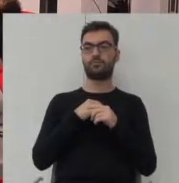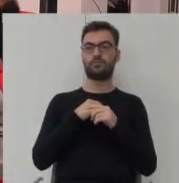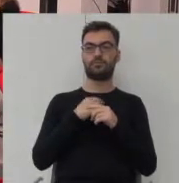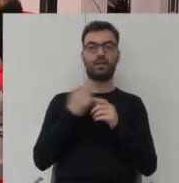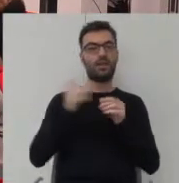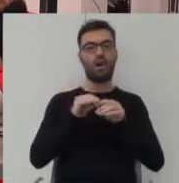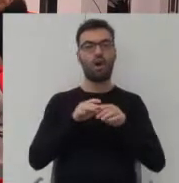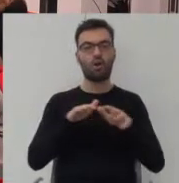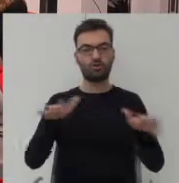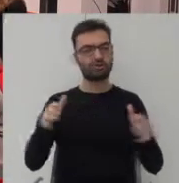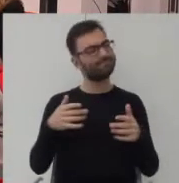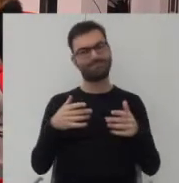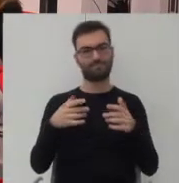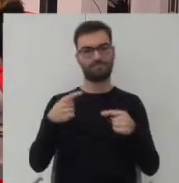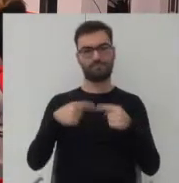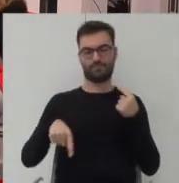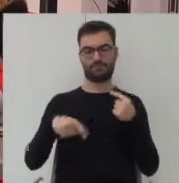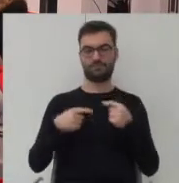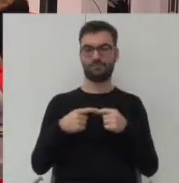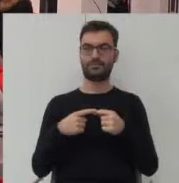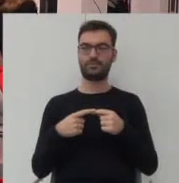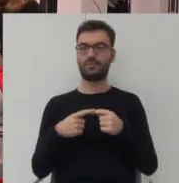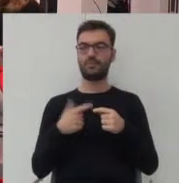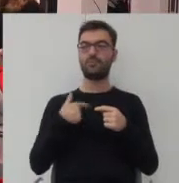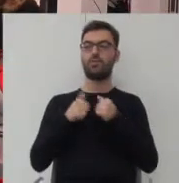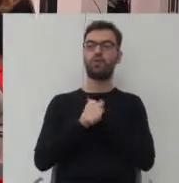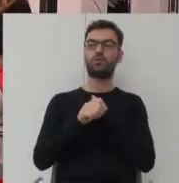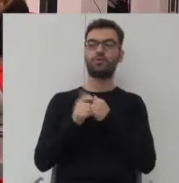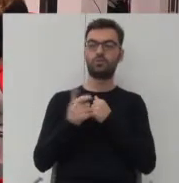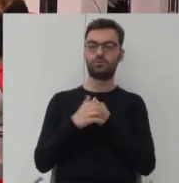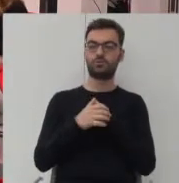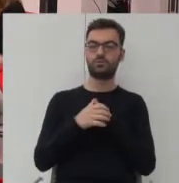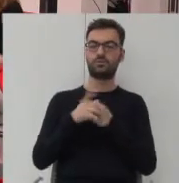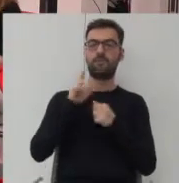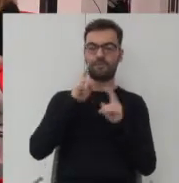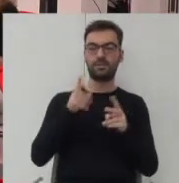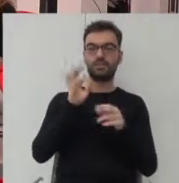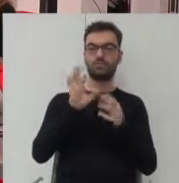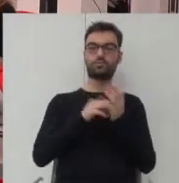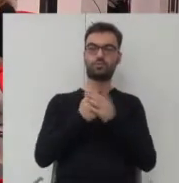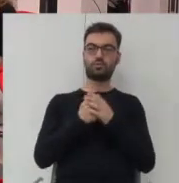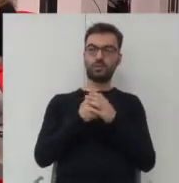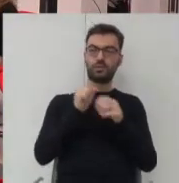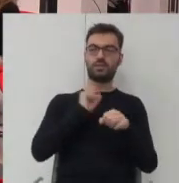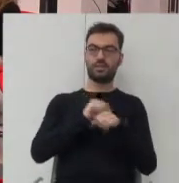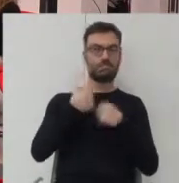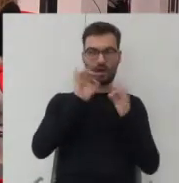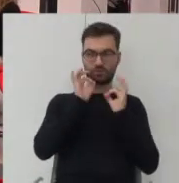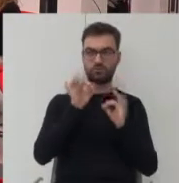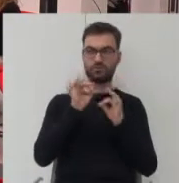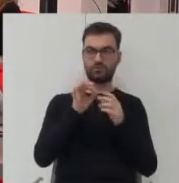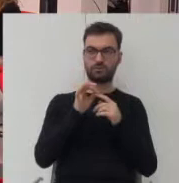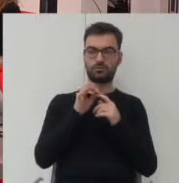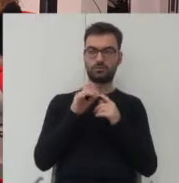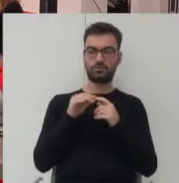ekstensywne, to jest w tym sprzeczność. Nie chodziło generalnie o to, że faktycznie Pański przykład też jest bardzo dobrym